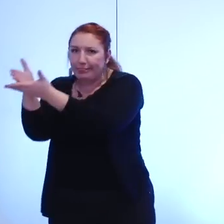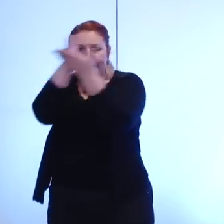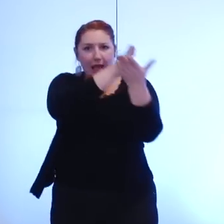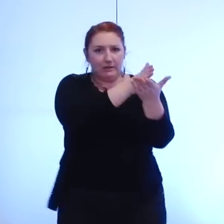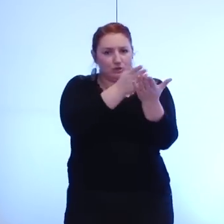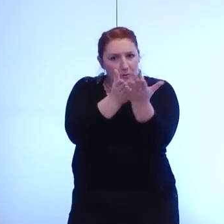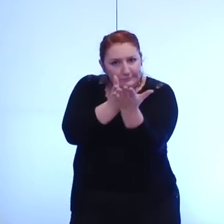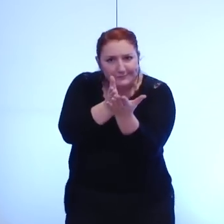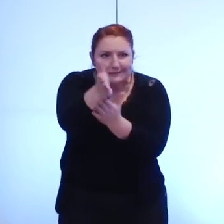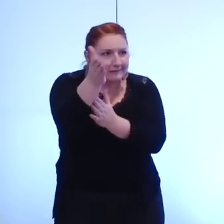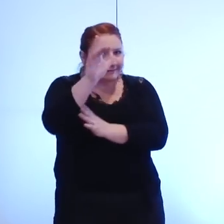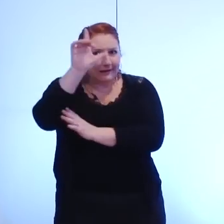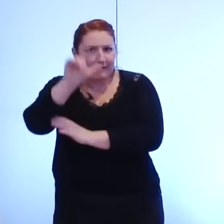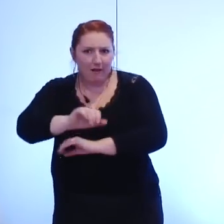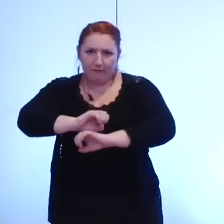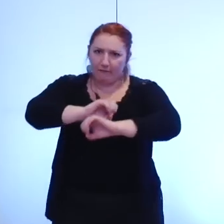cohérence